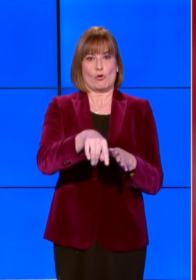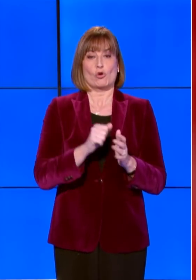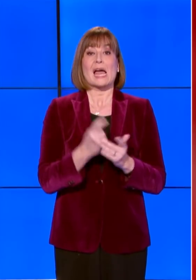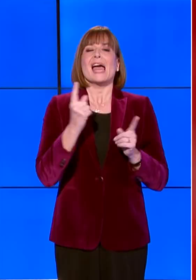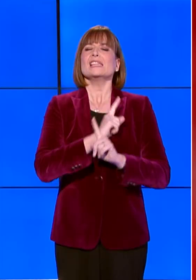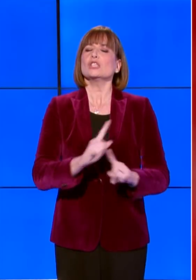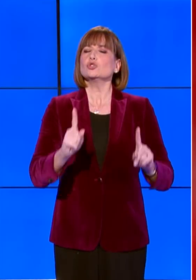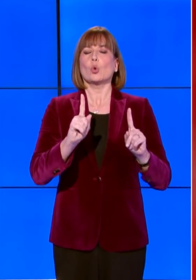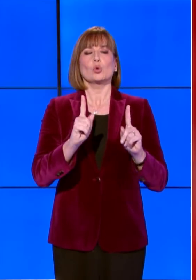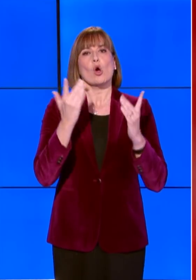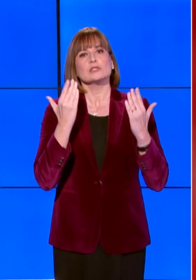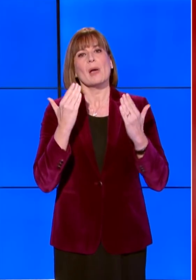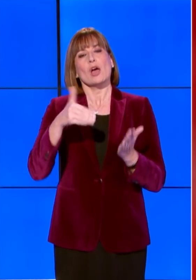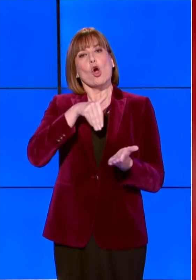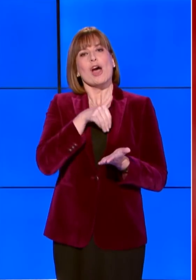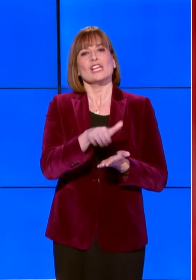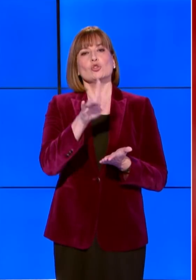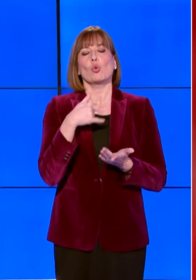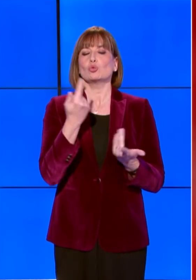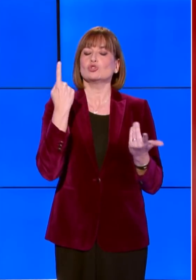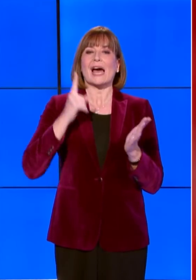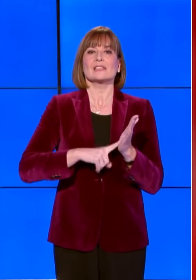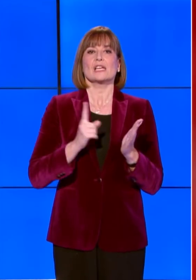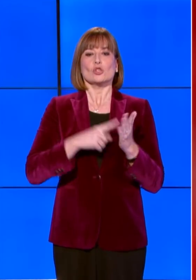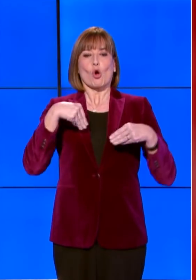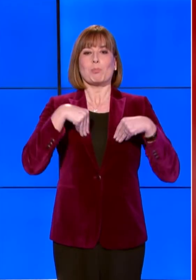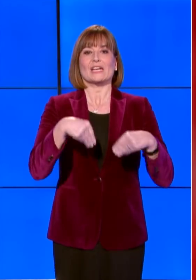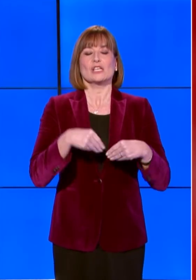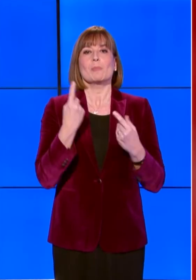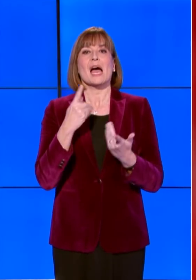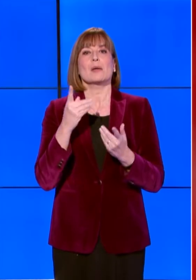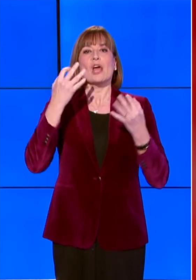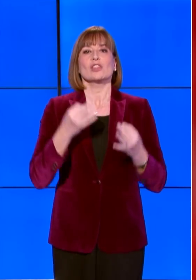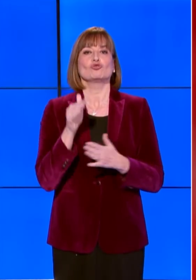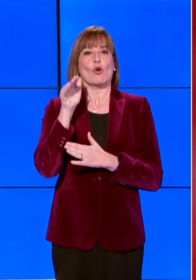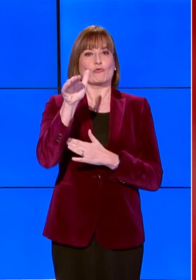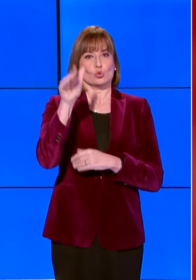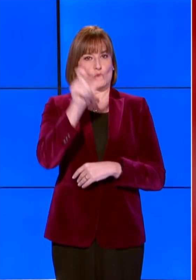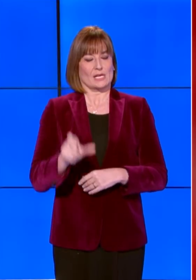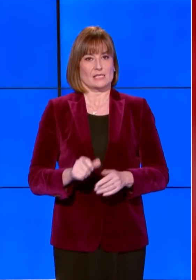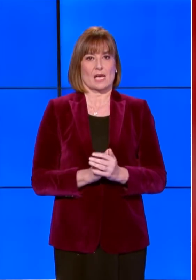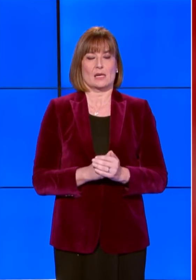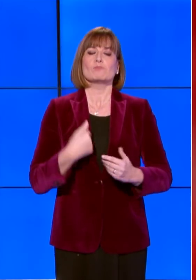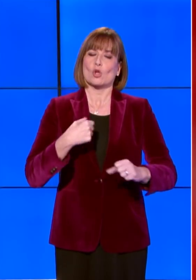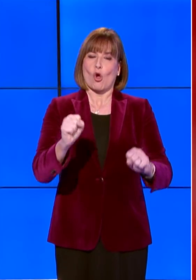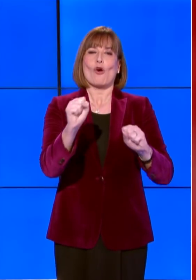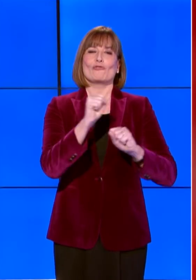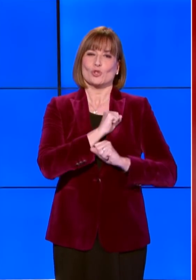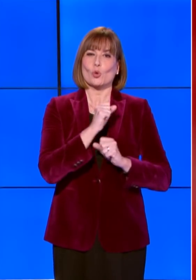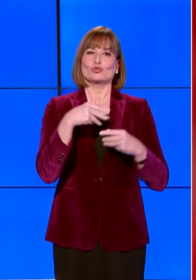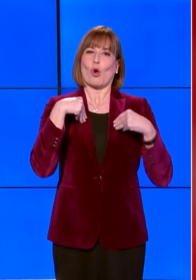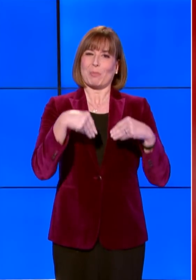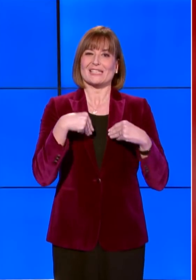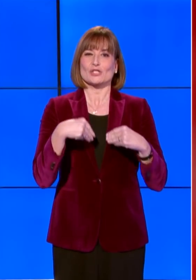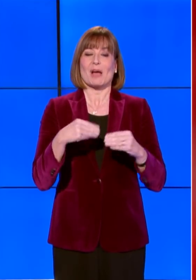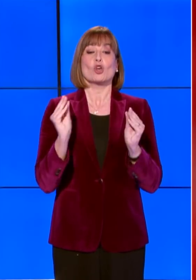diritto di concorrere a decidere le sorti del nostro Paese. Ho fiducia nella partecipazione dei giovani